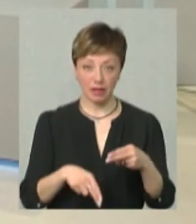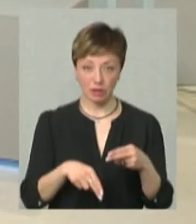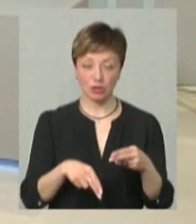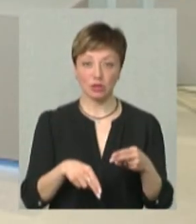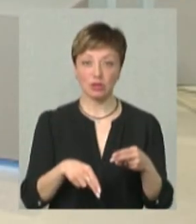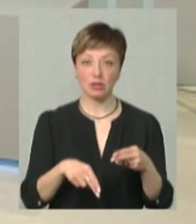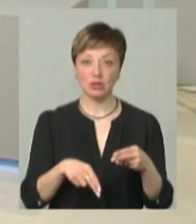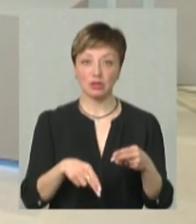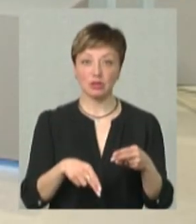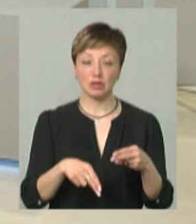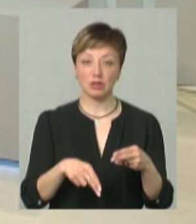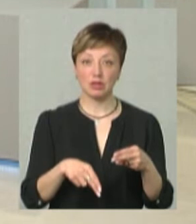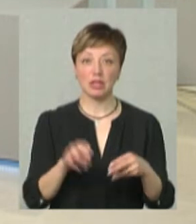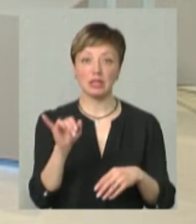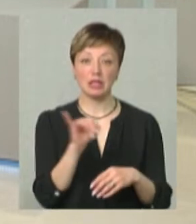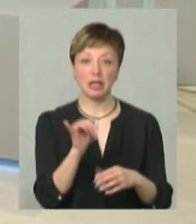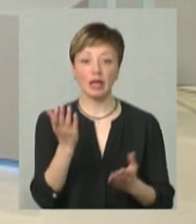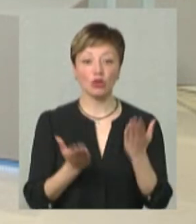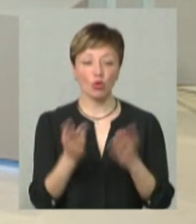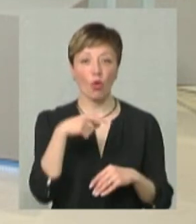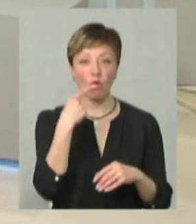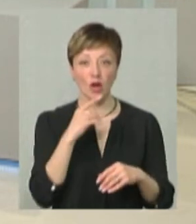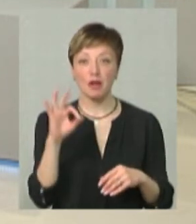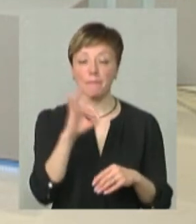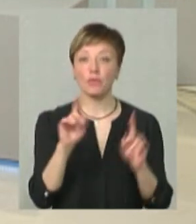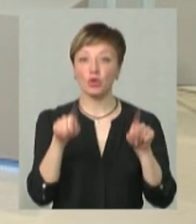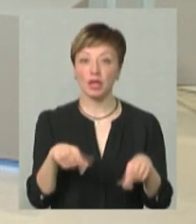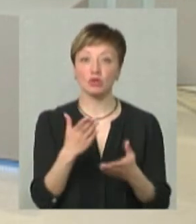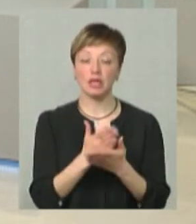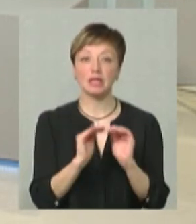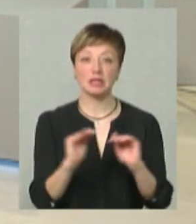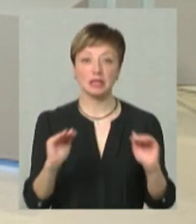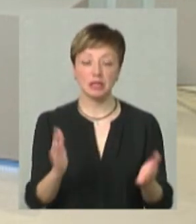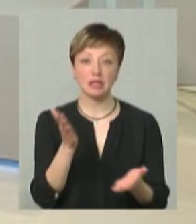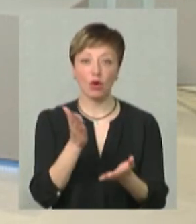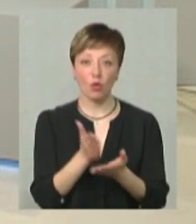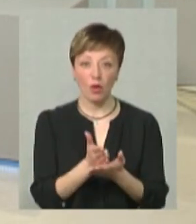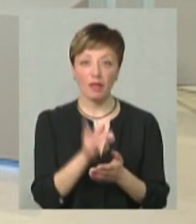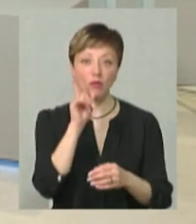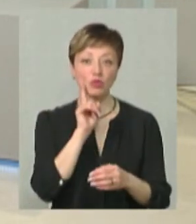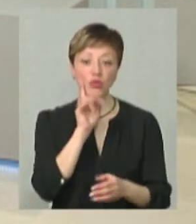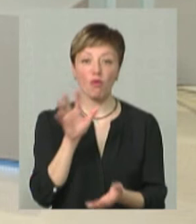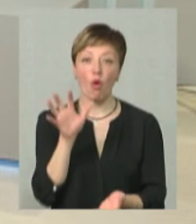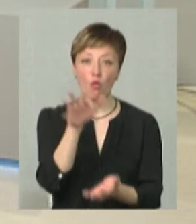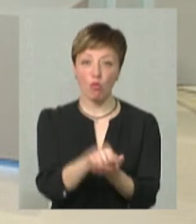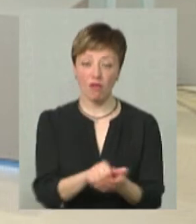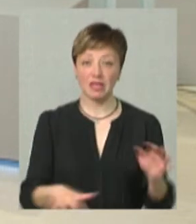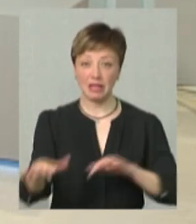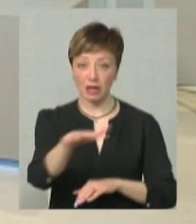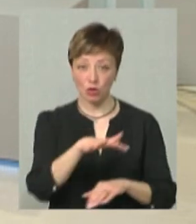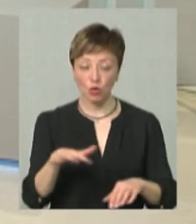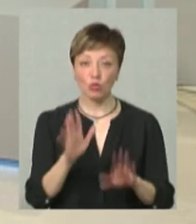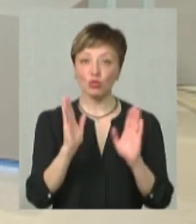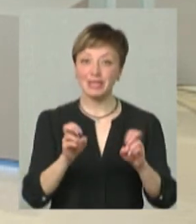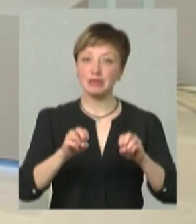Реєстрація завершена. Ну, і якщо говорити про те, що є діти, які знаходяться на тимчасово окуповних територіях, ще